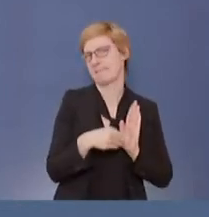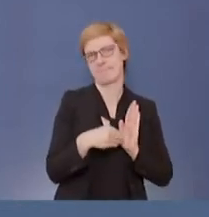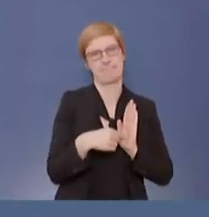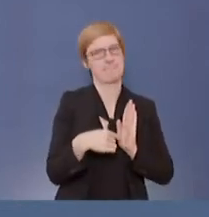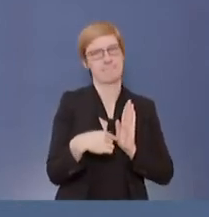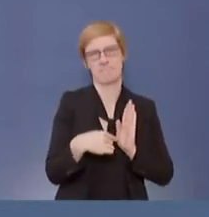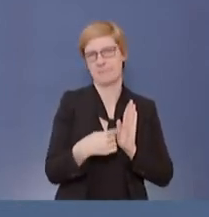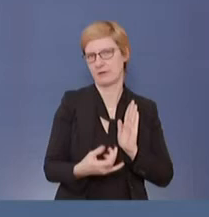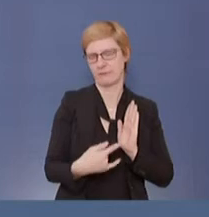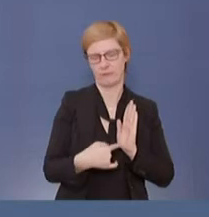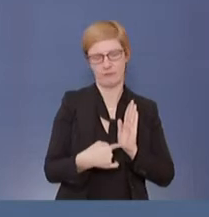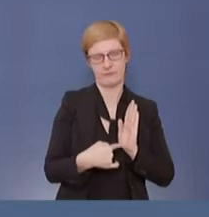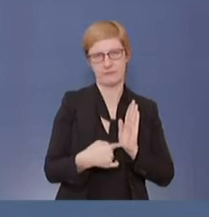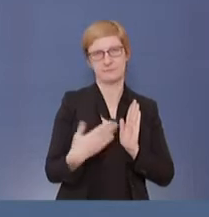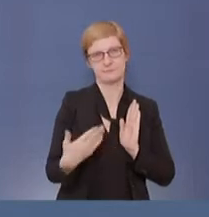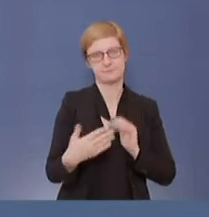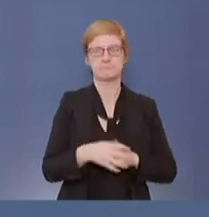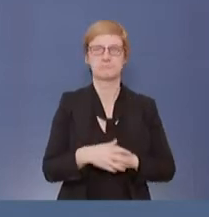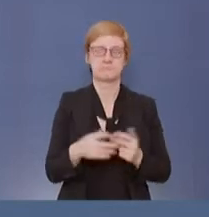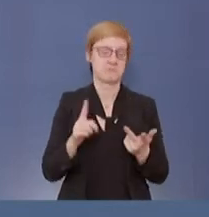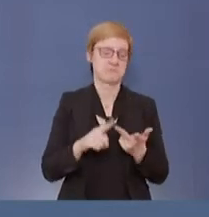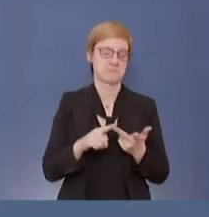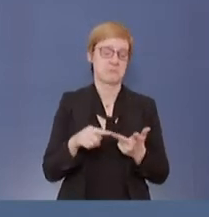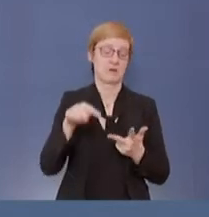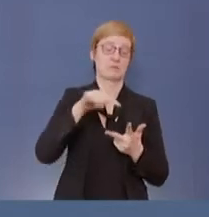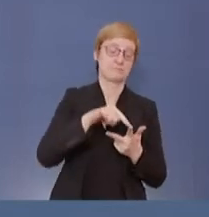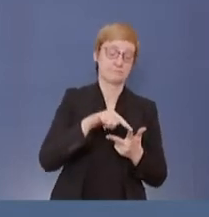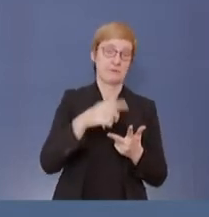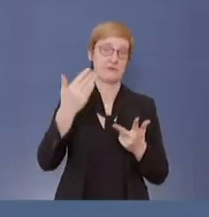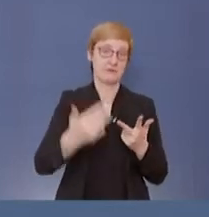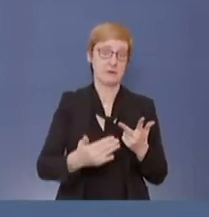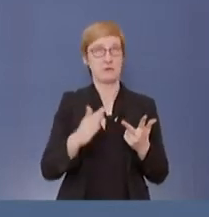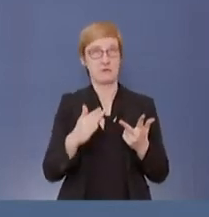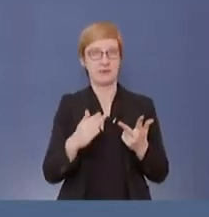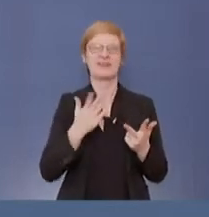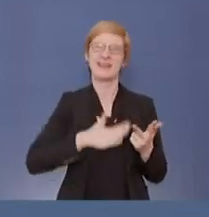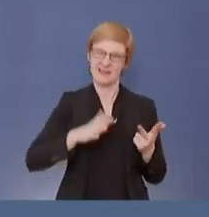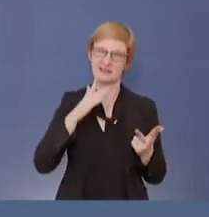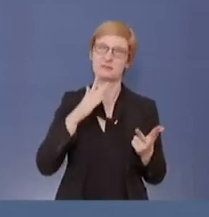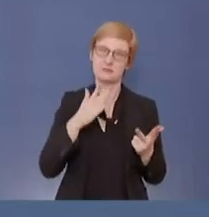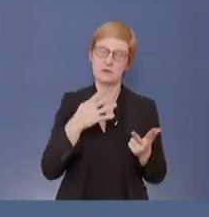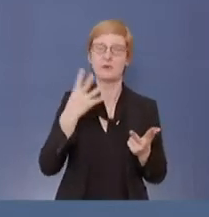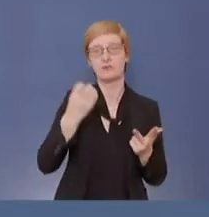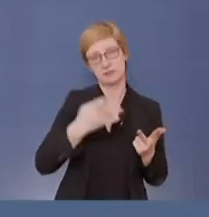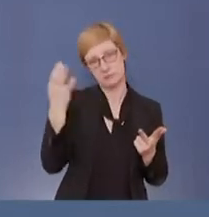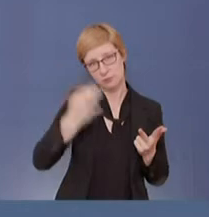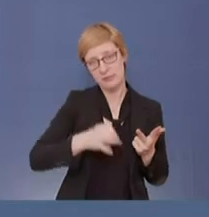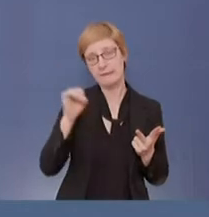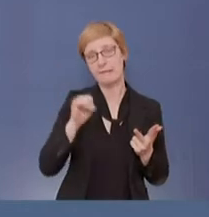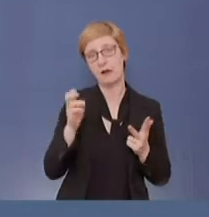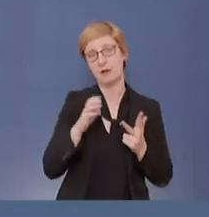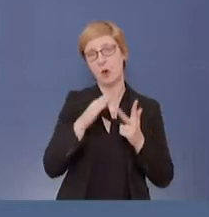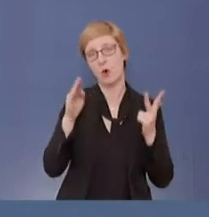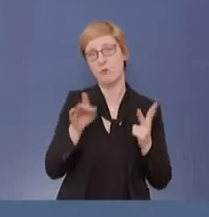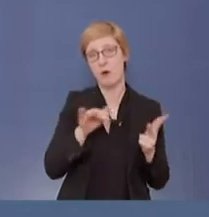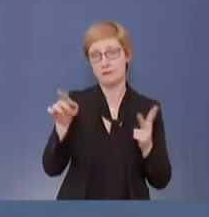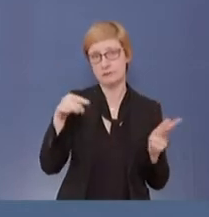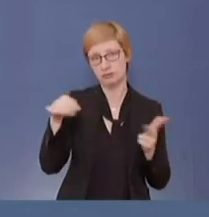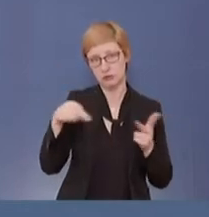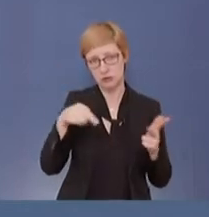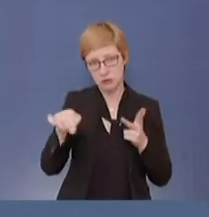Und eine Zielgröße, nun gut, wir haben immer wieder gesagt, 40 Prozent könnten ins Homeoffice gehen. Es gibt natürlich einen großen